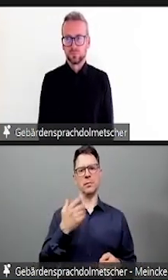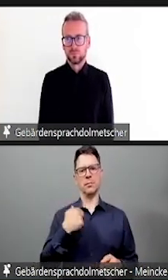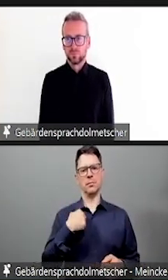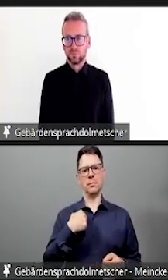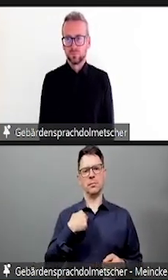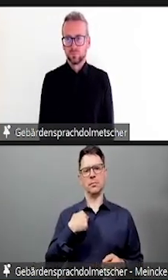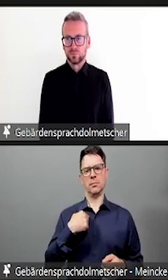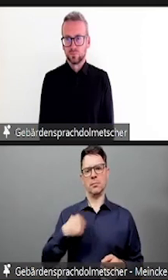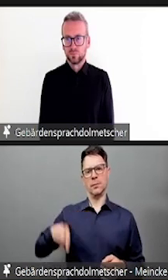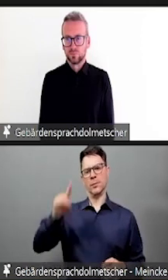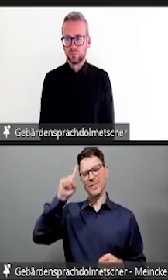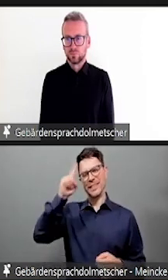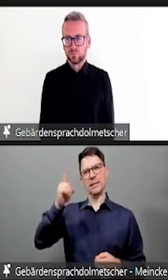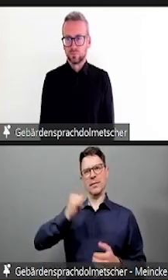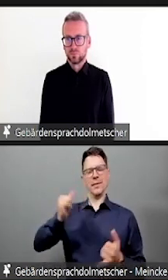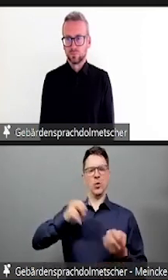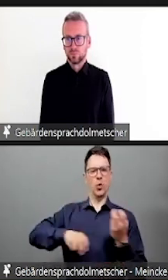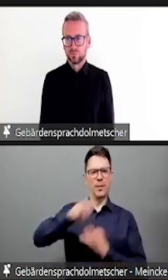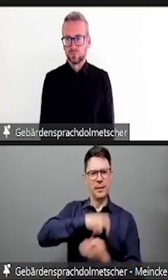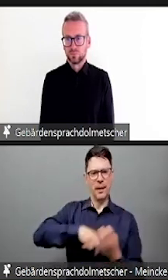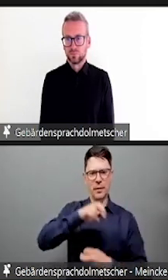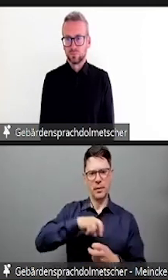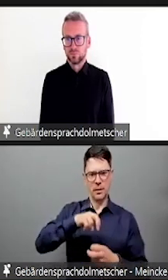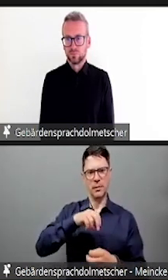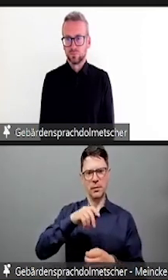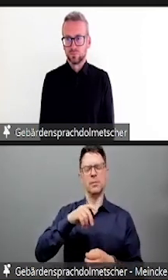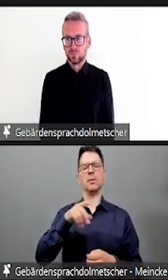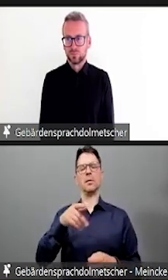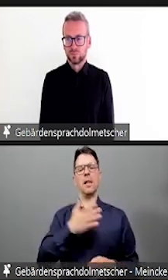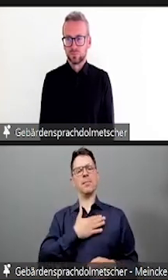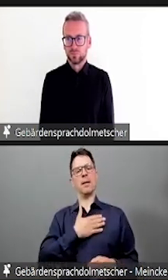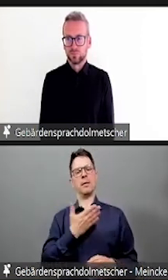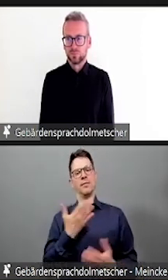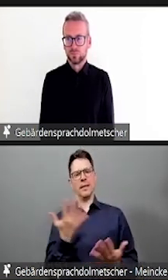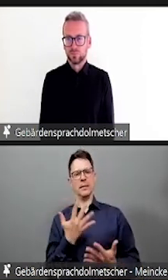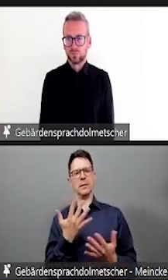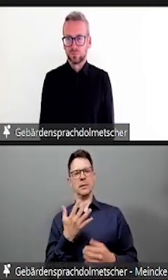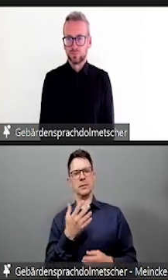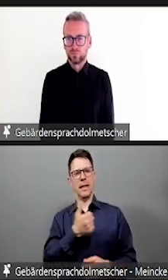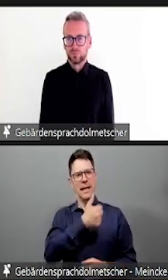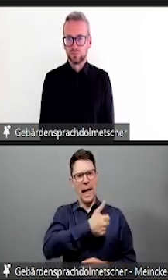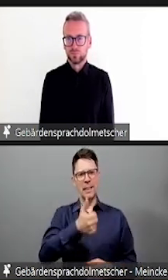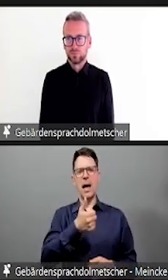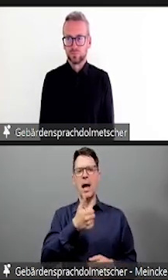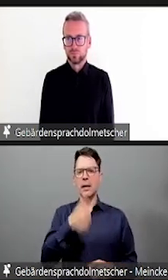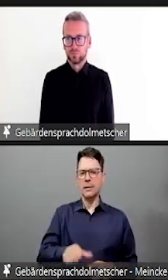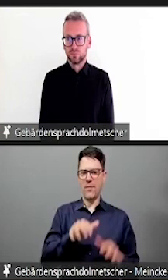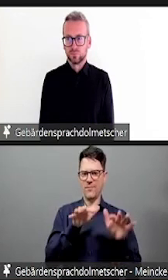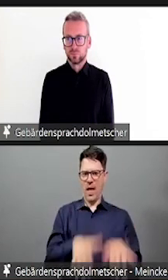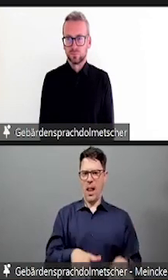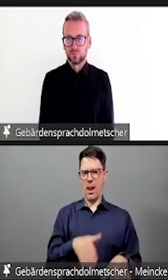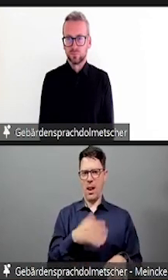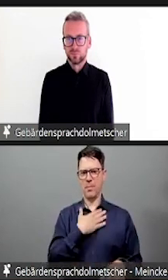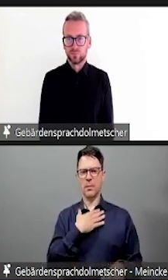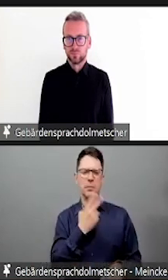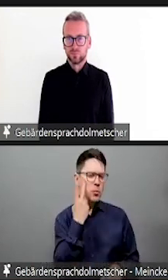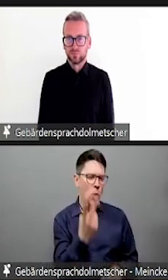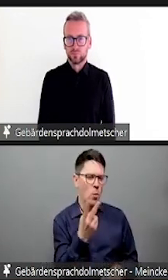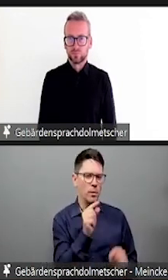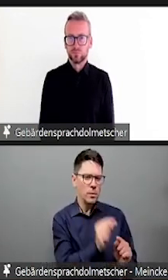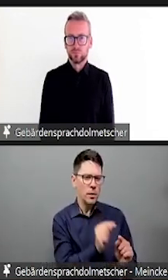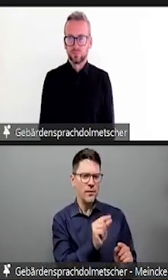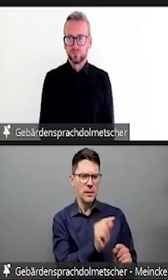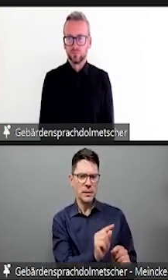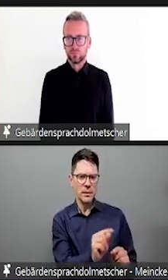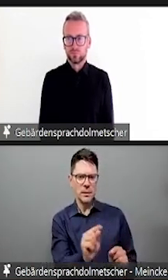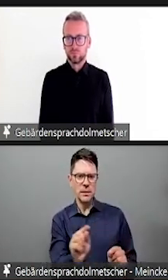Nachteilsausgleich, müssen wir uns gar nicht angucken, sondern wirklich nochmal guckt, um was für ein Prüfungsformat geht es, was wird eigentlich genau vorgetragen